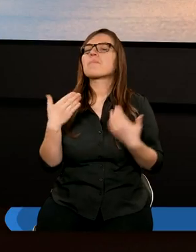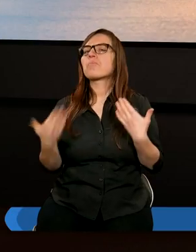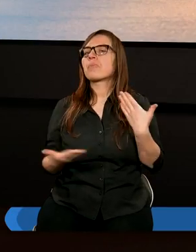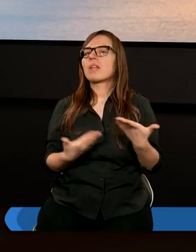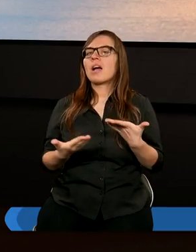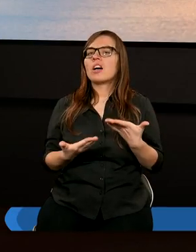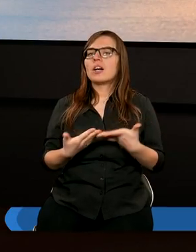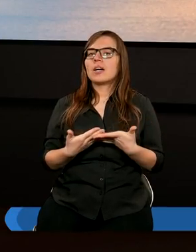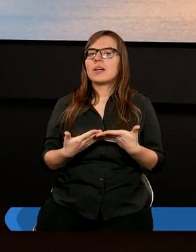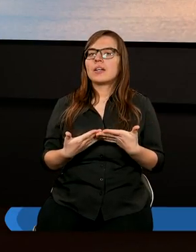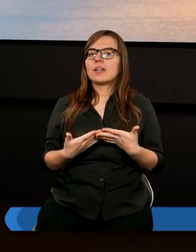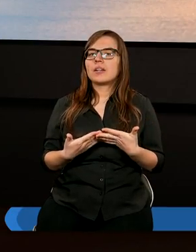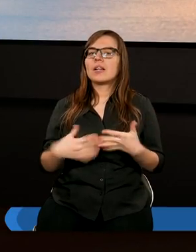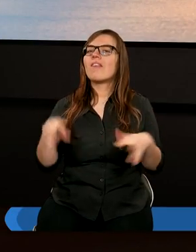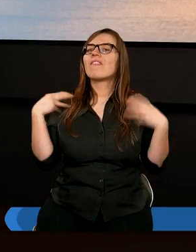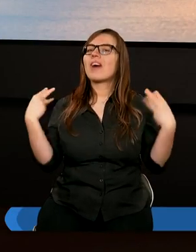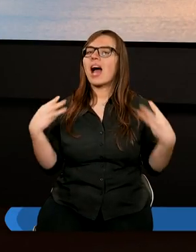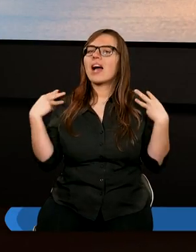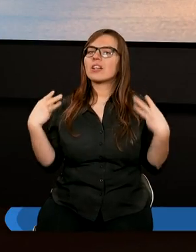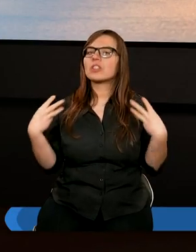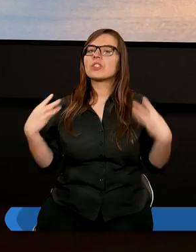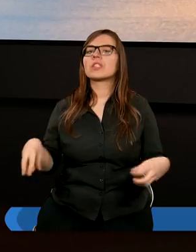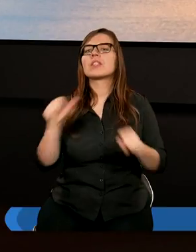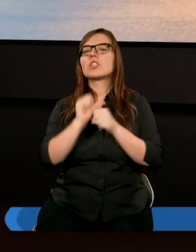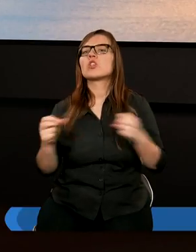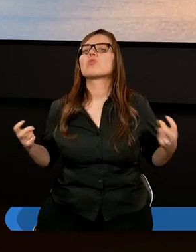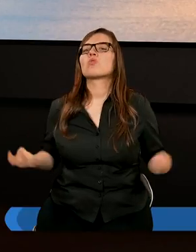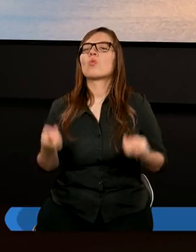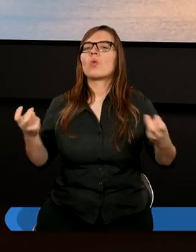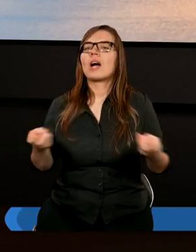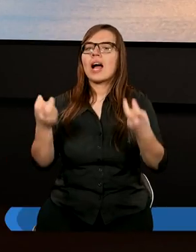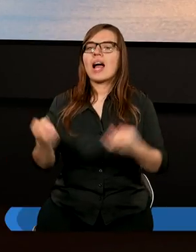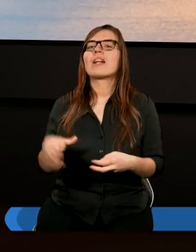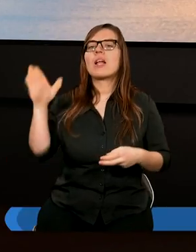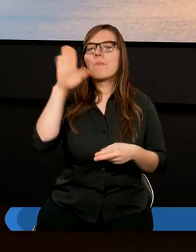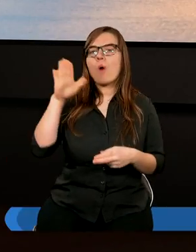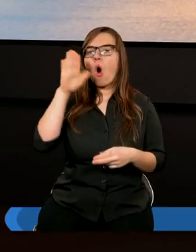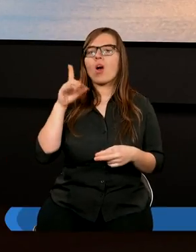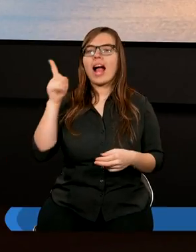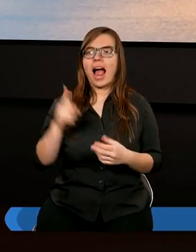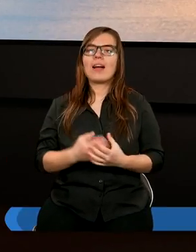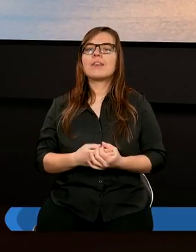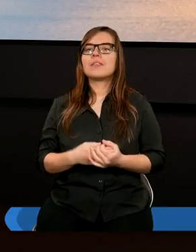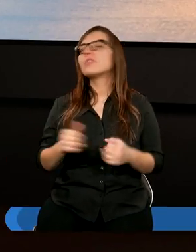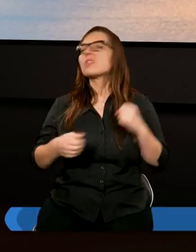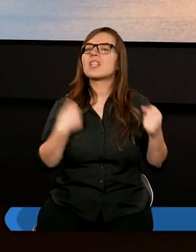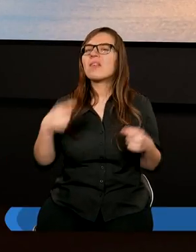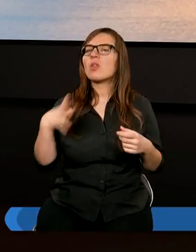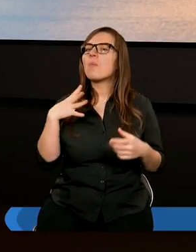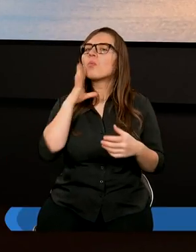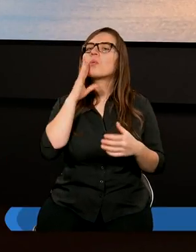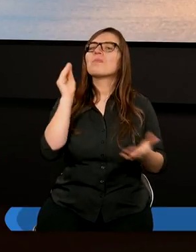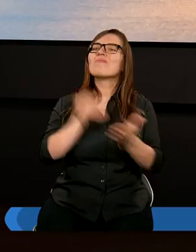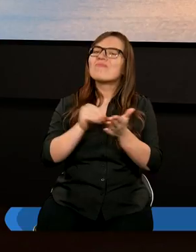najważniejsze dla nas jest szukanie Boga? Żeby to był